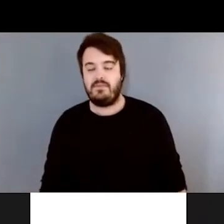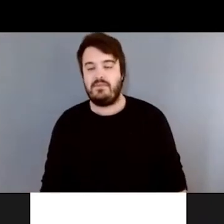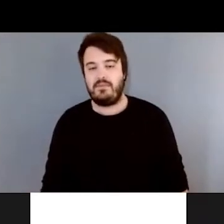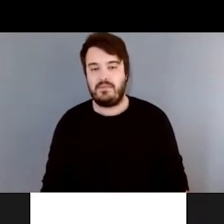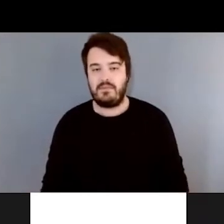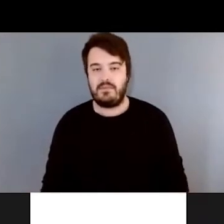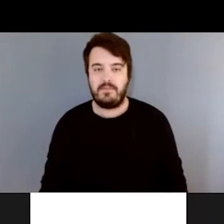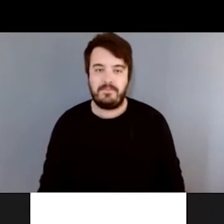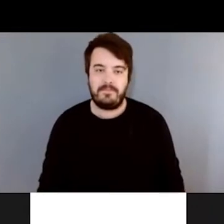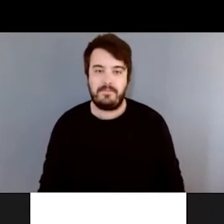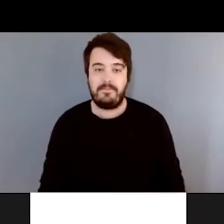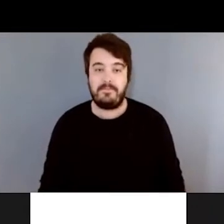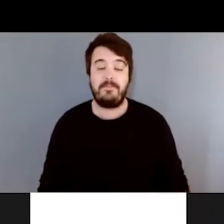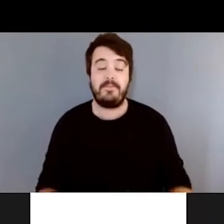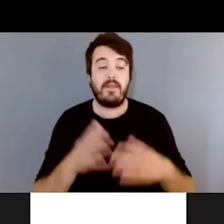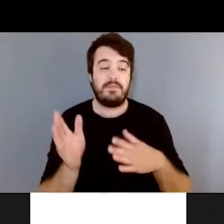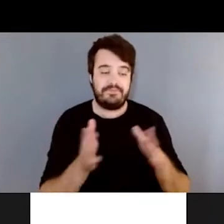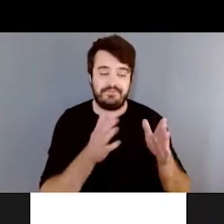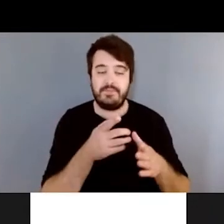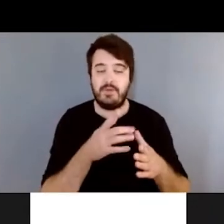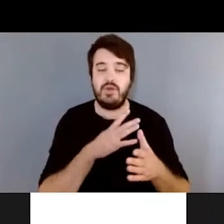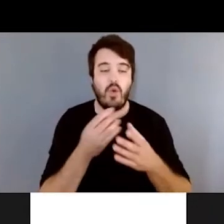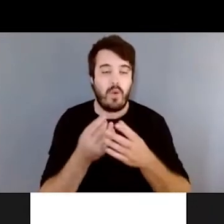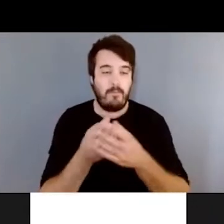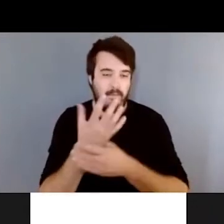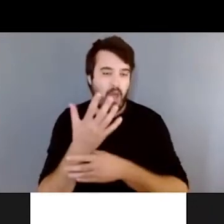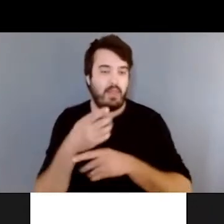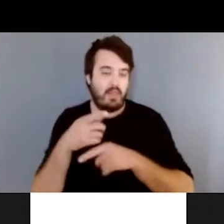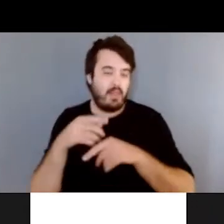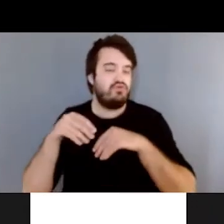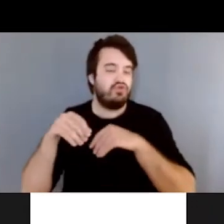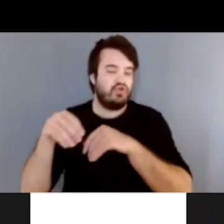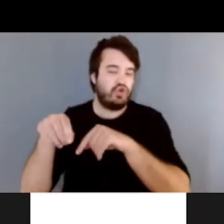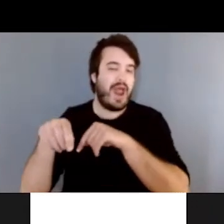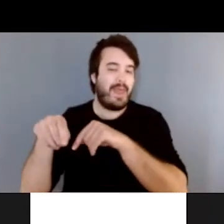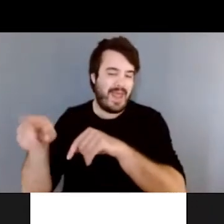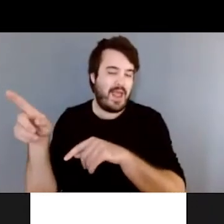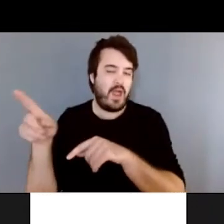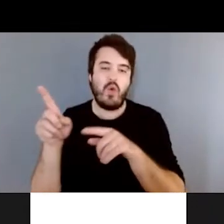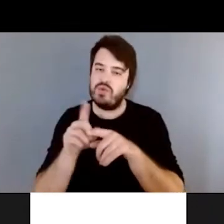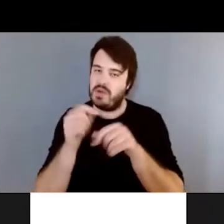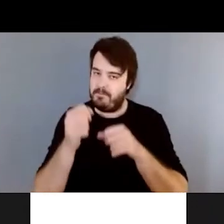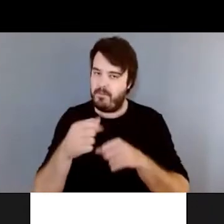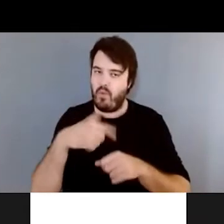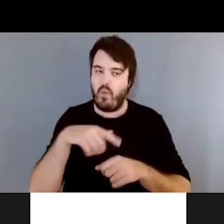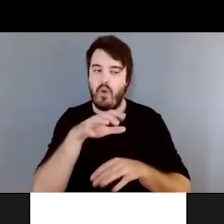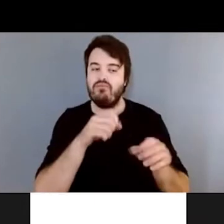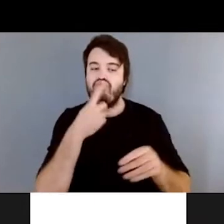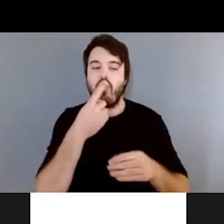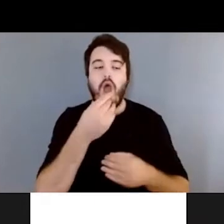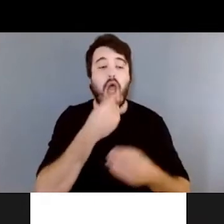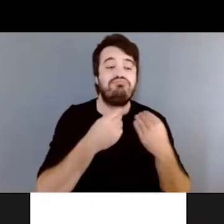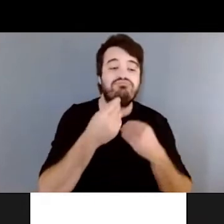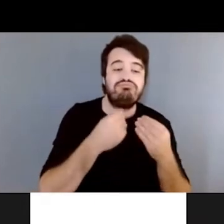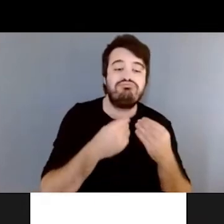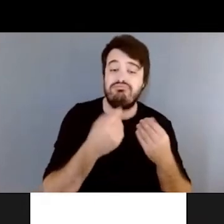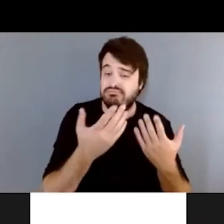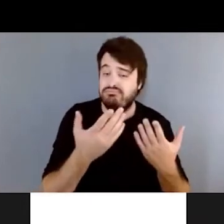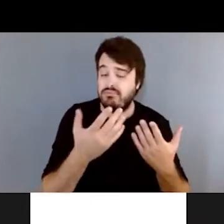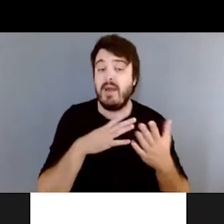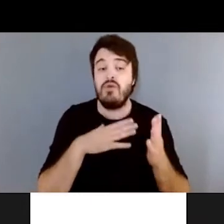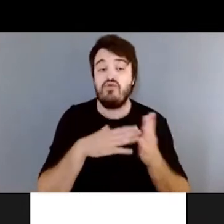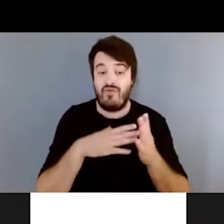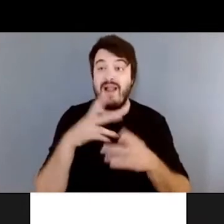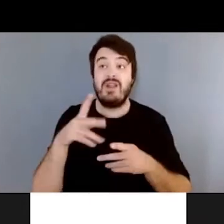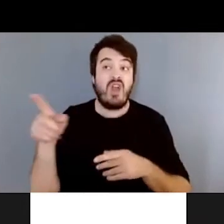Il y a des plantes aussi de jardin qu'on peut utiliser comme nourriture. Souvent, les gens utilisent le